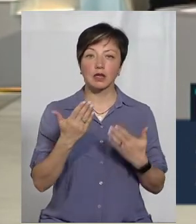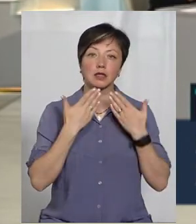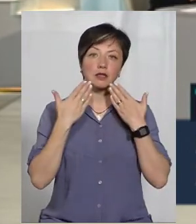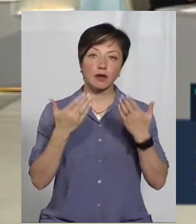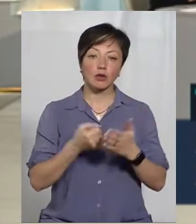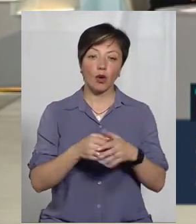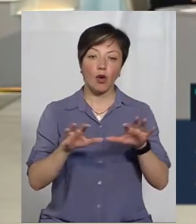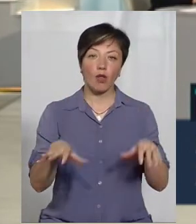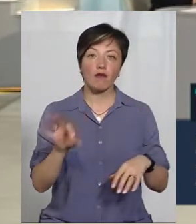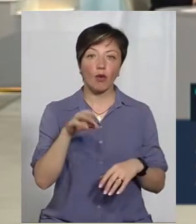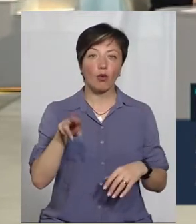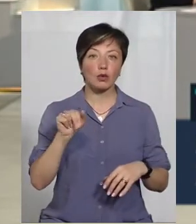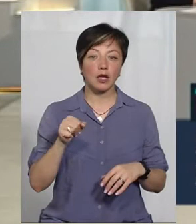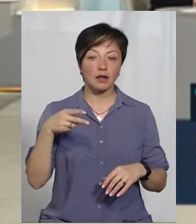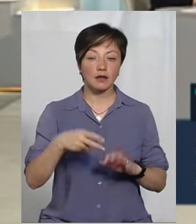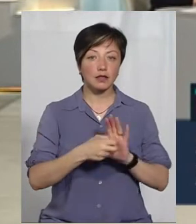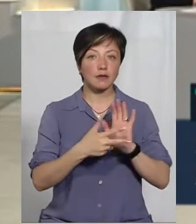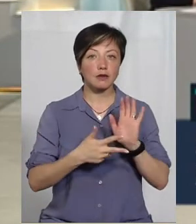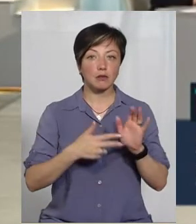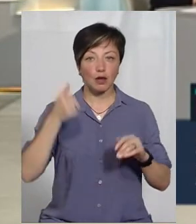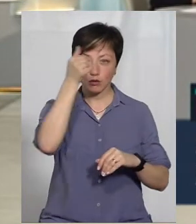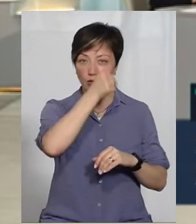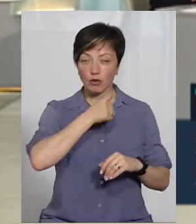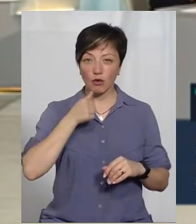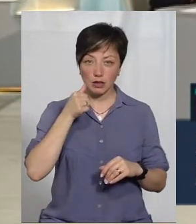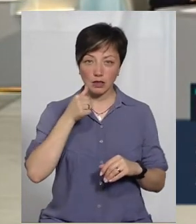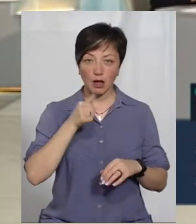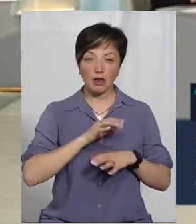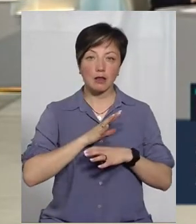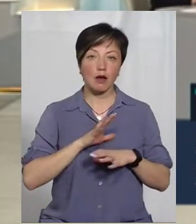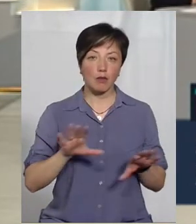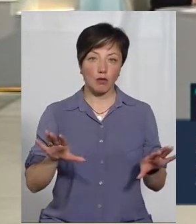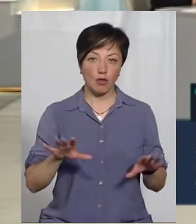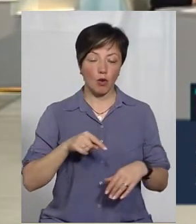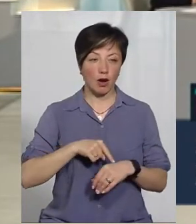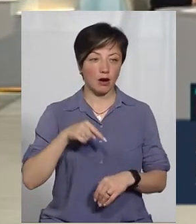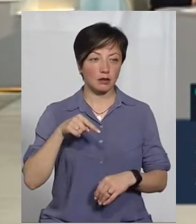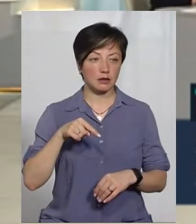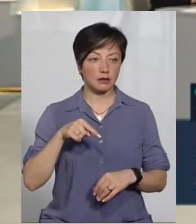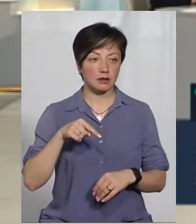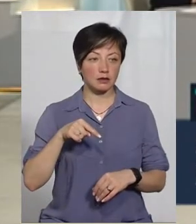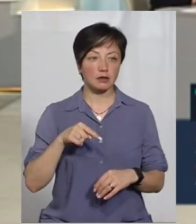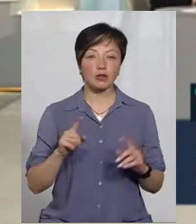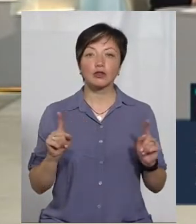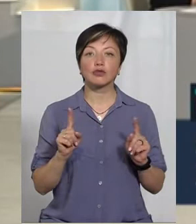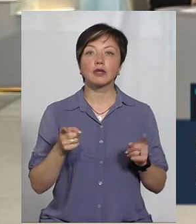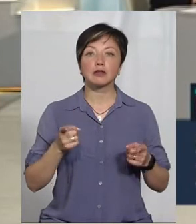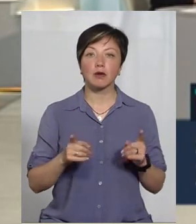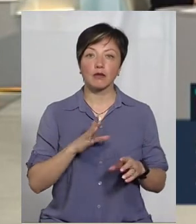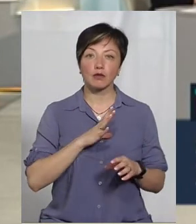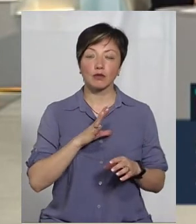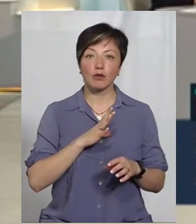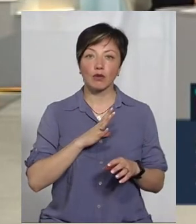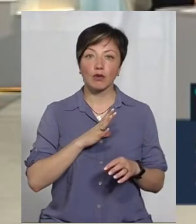звернення до голови ОДА. У 2018 році не було реакції. Що, насправді, було